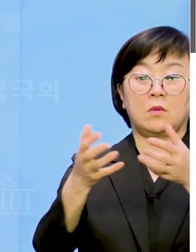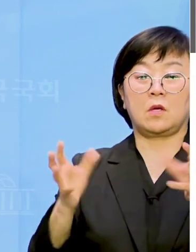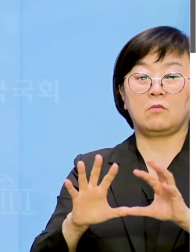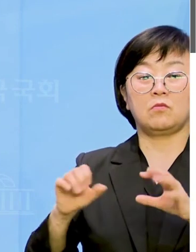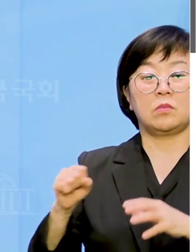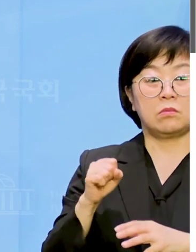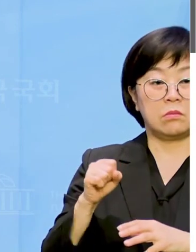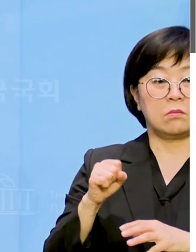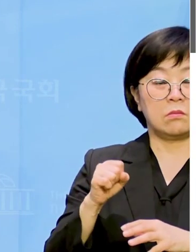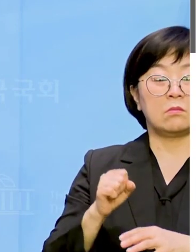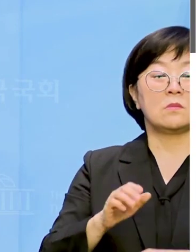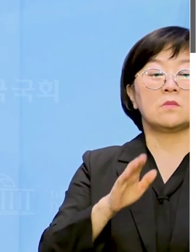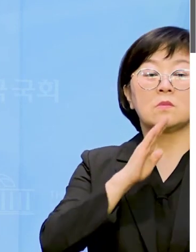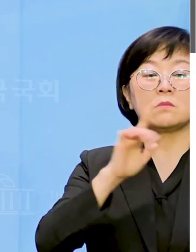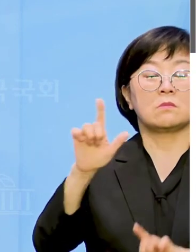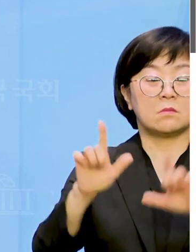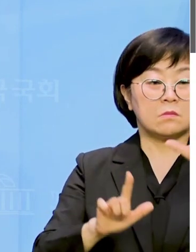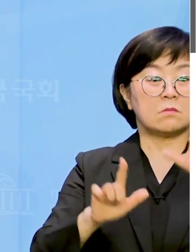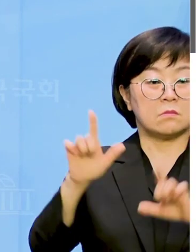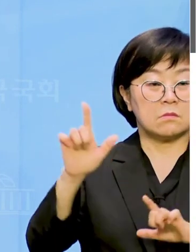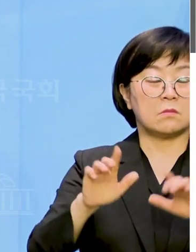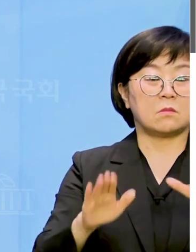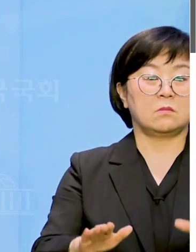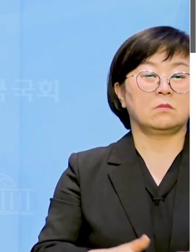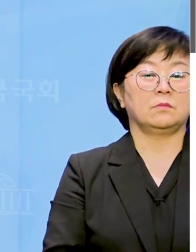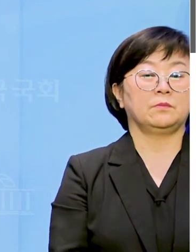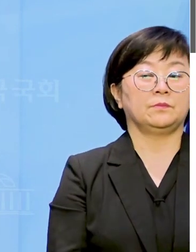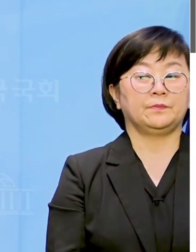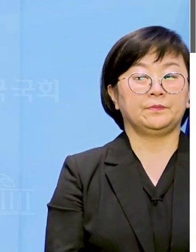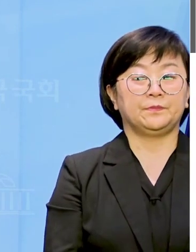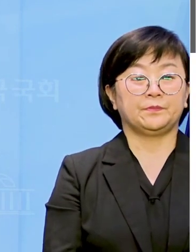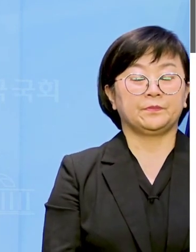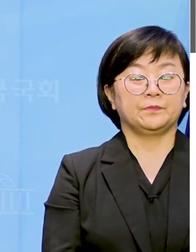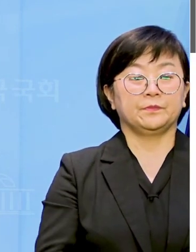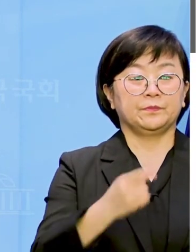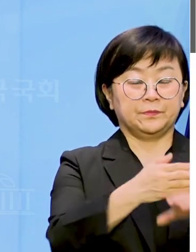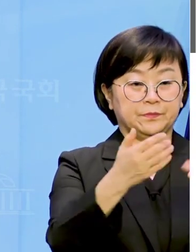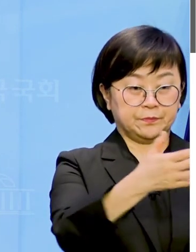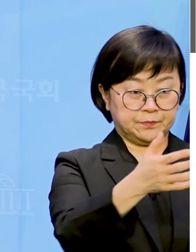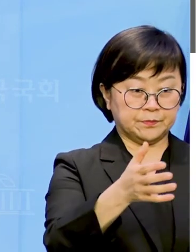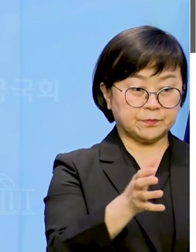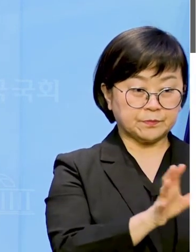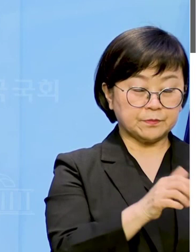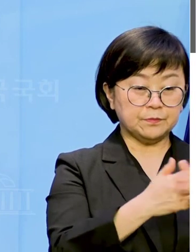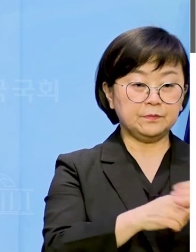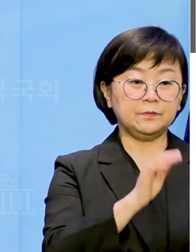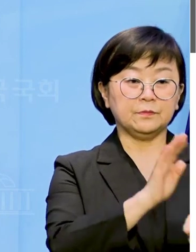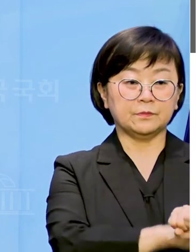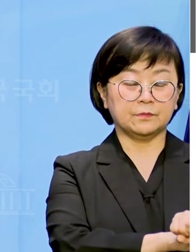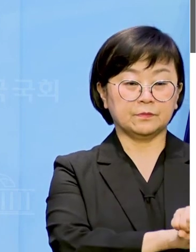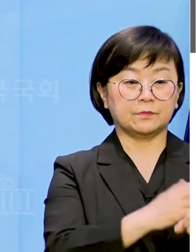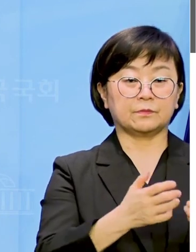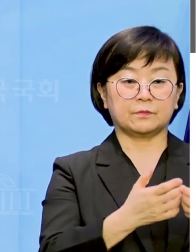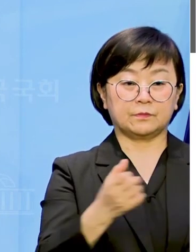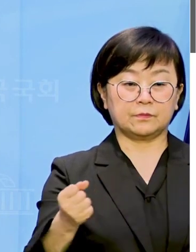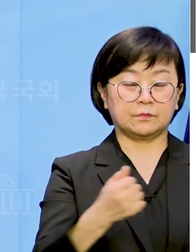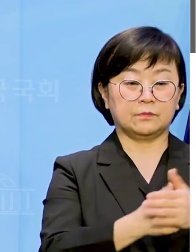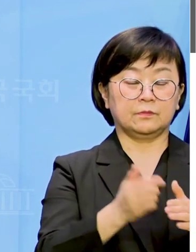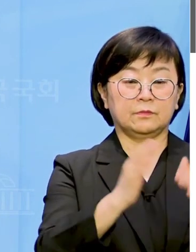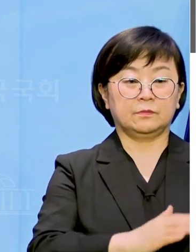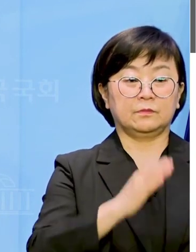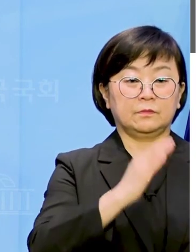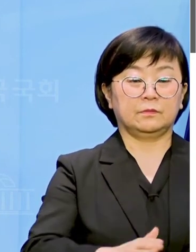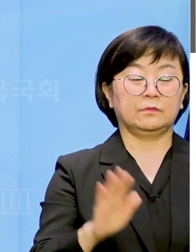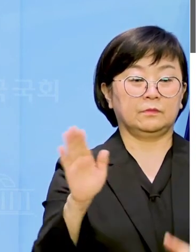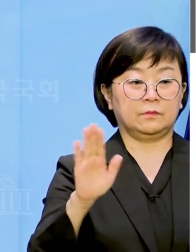국민의힘의 실체이고 현실입니다. 더불어민주당은 좌파를 분열시키는 일은 절대